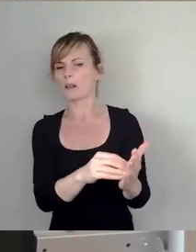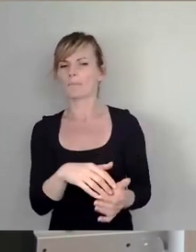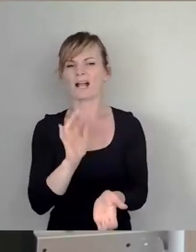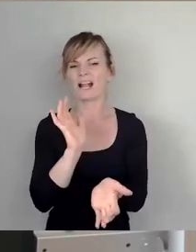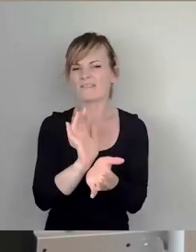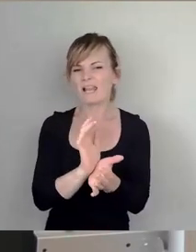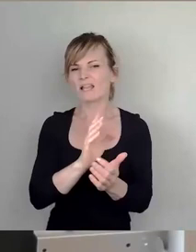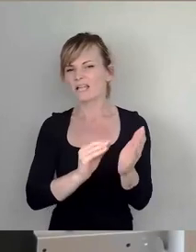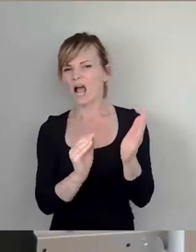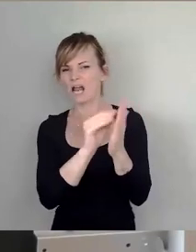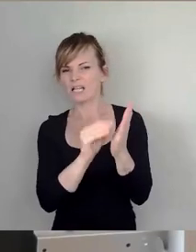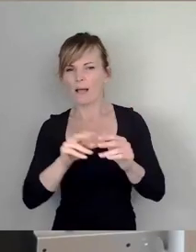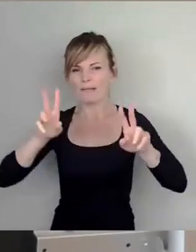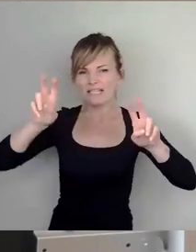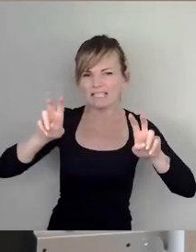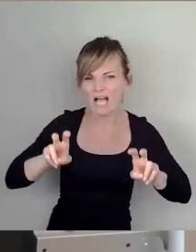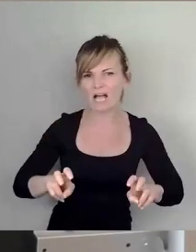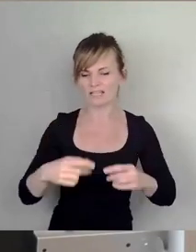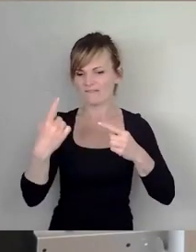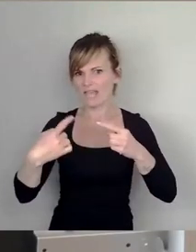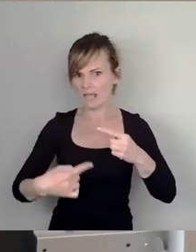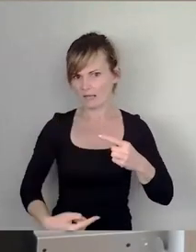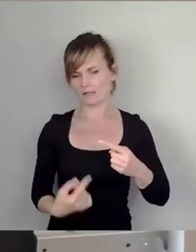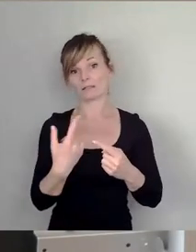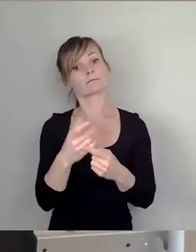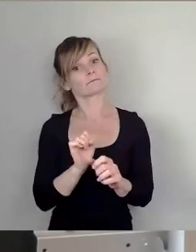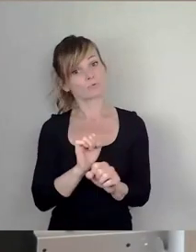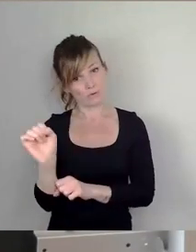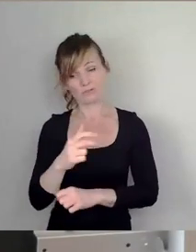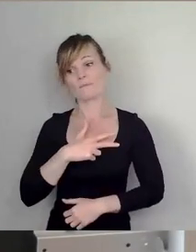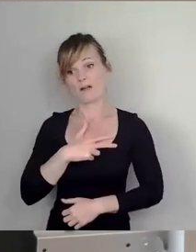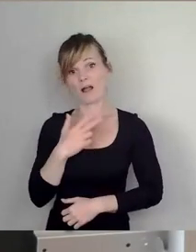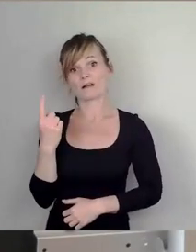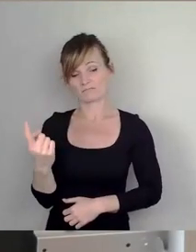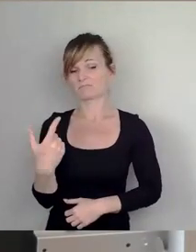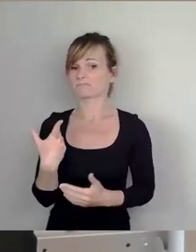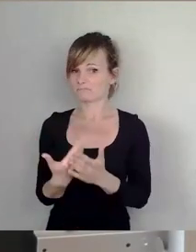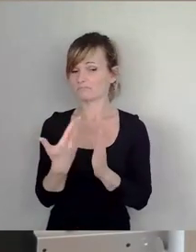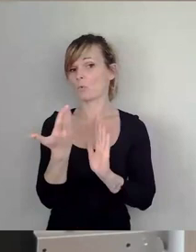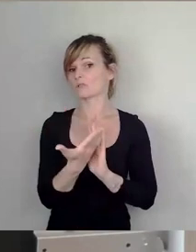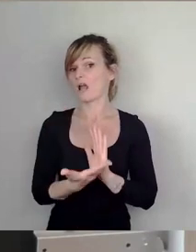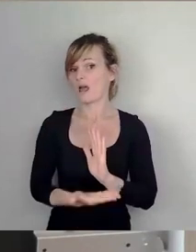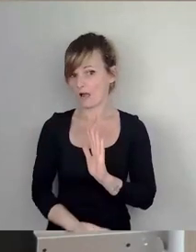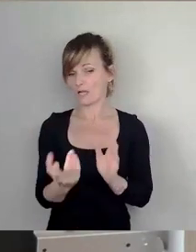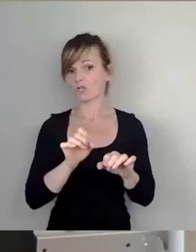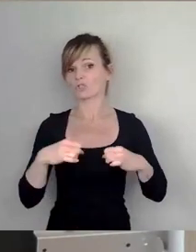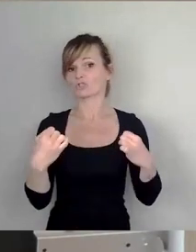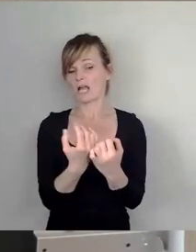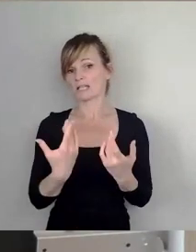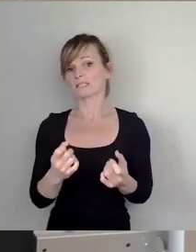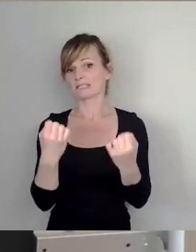Zitaten. Aber authentisch ist natürlich sind die Unterlagen des Staatssicherheitsdienstes